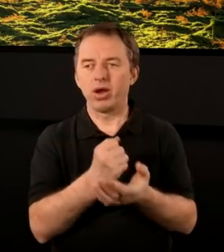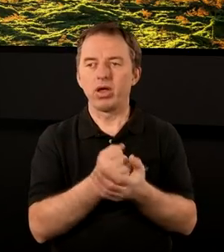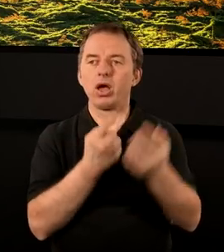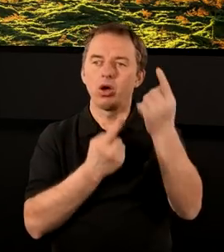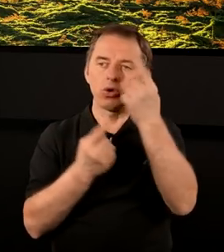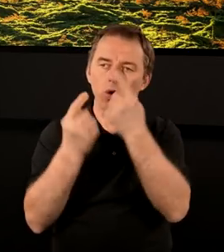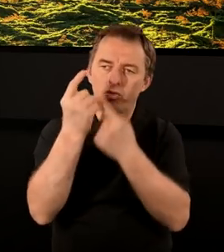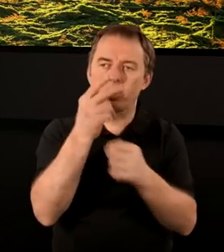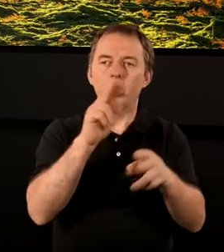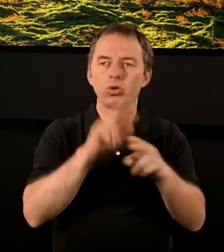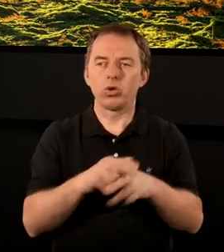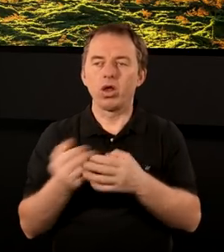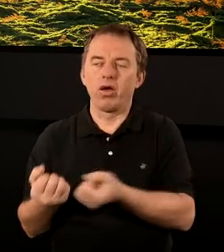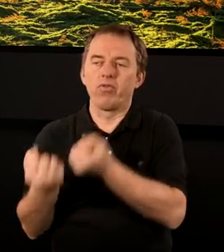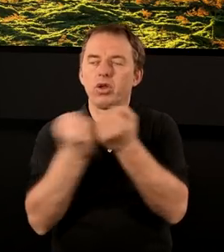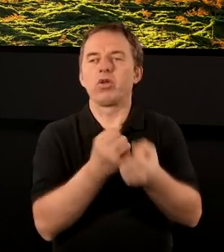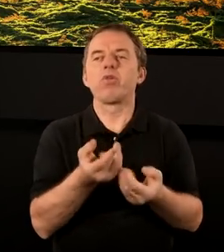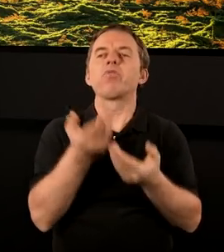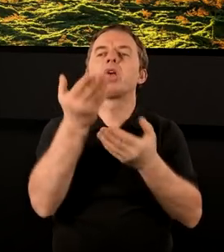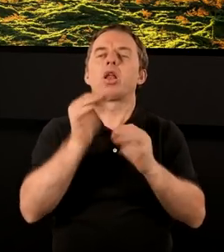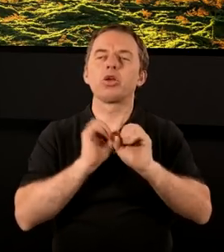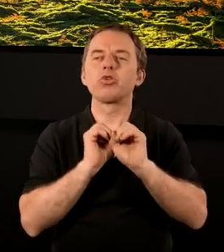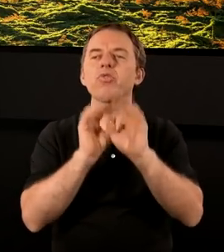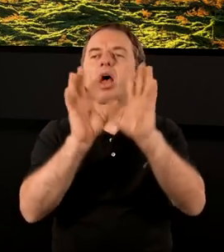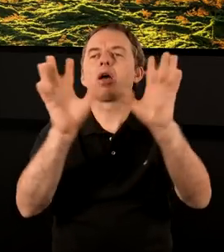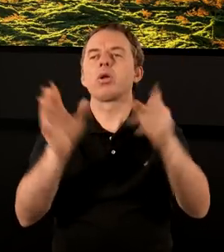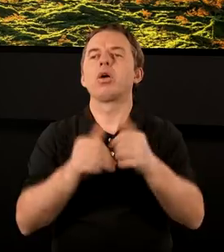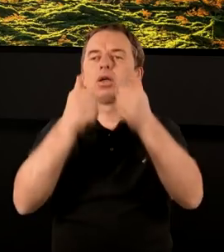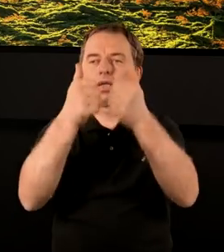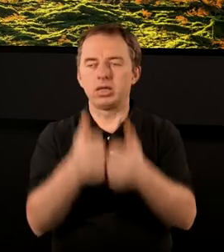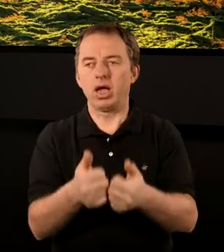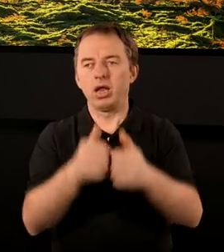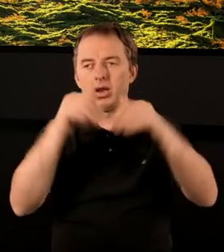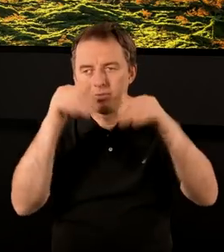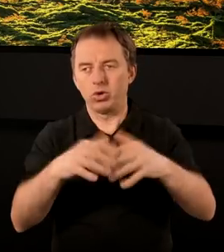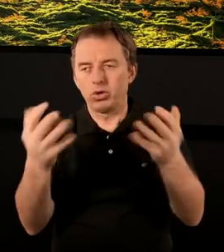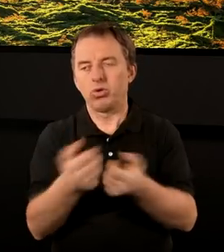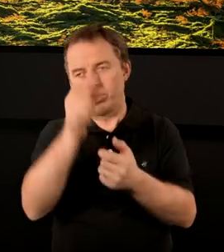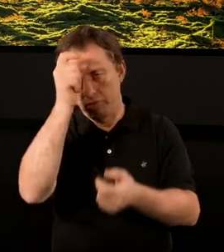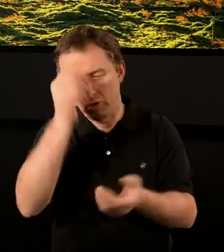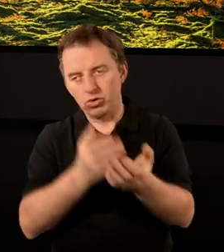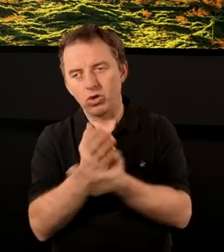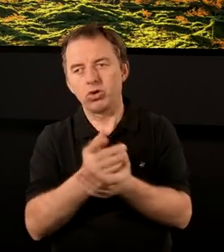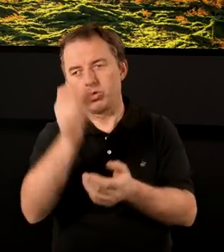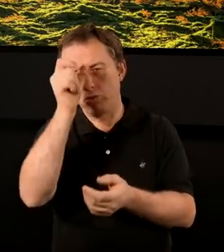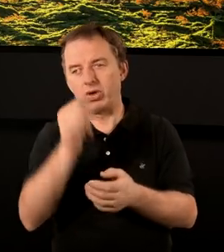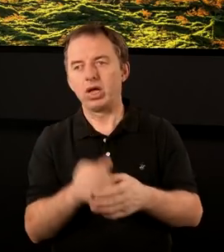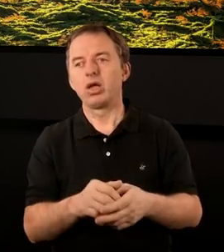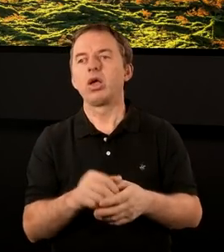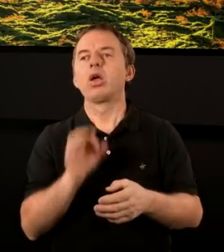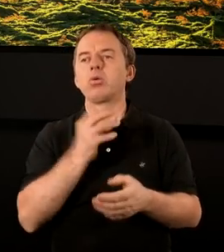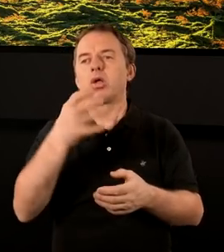kwestia rozważania, która na pewno wniesie też wiele światła w stan, w jaki może się znaleźć człowiek, wierzący człowiek,